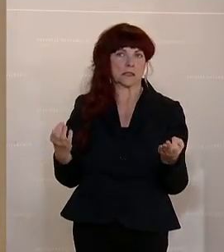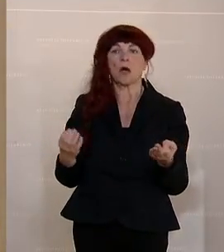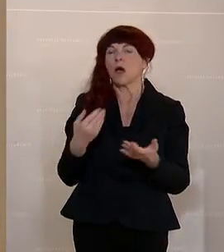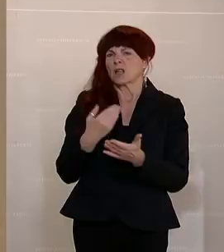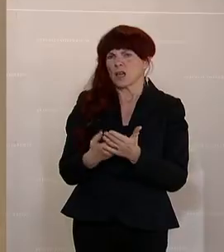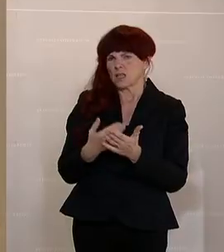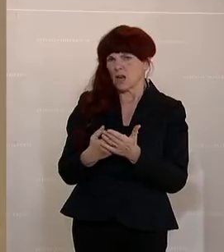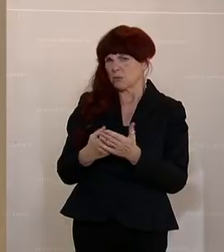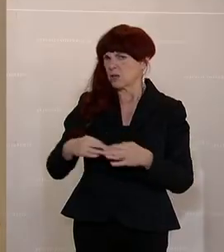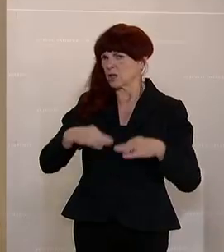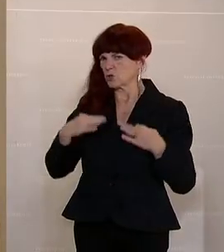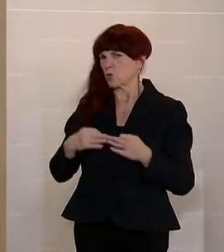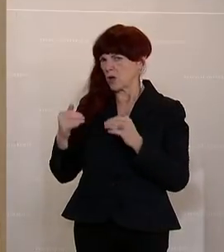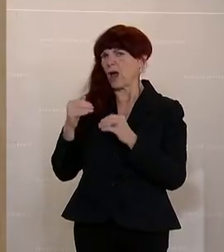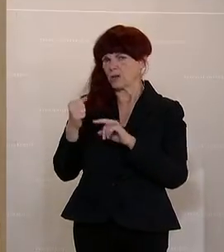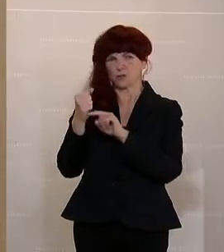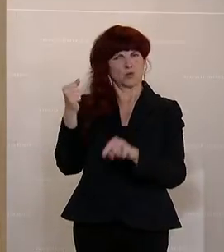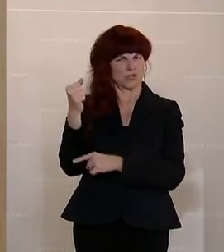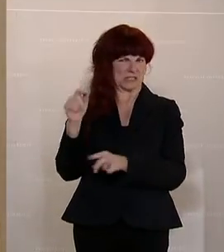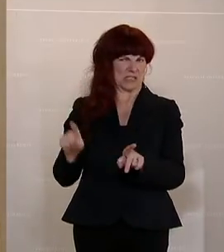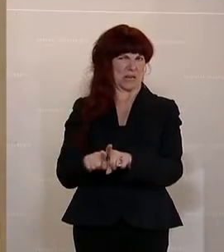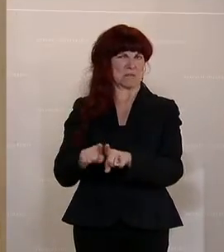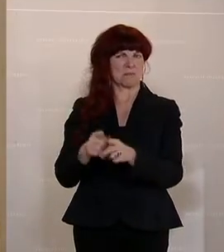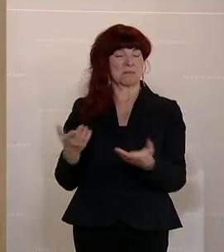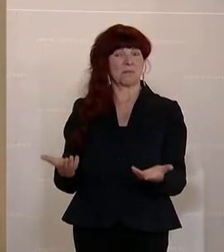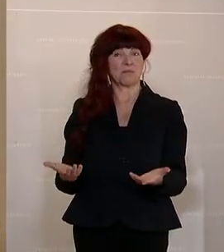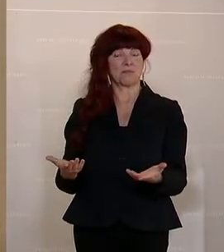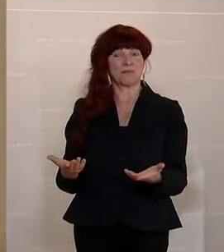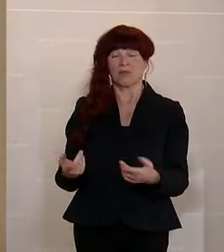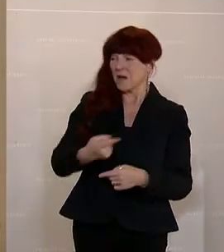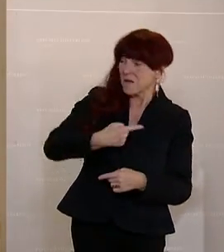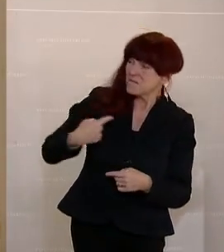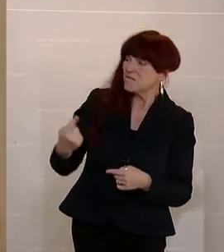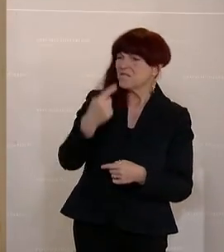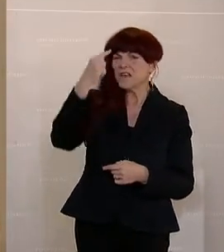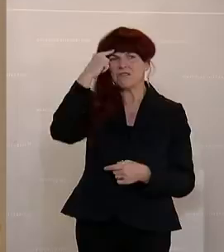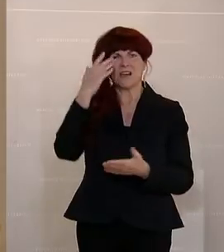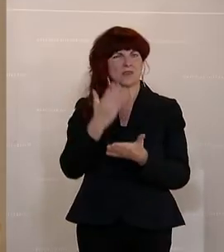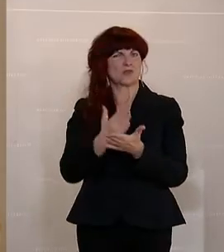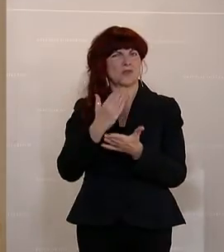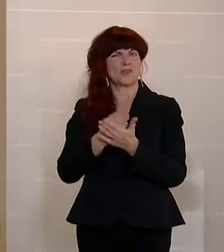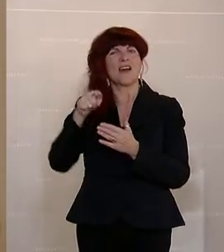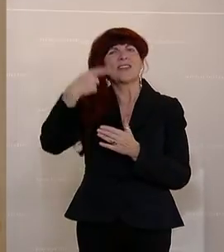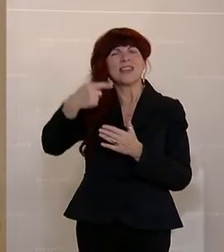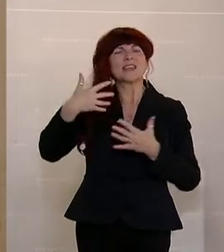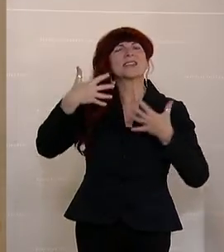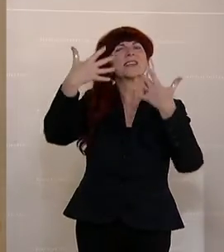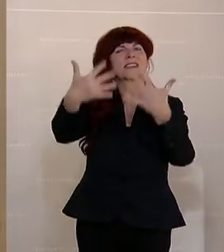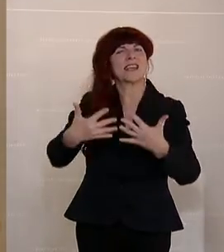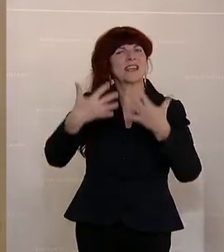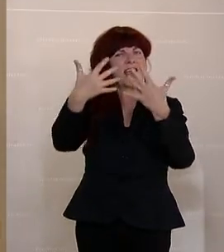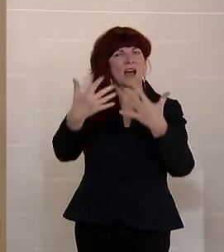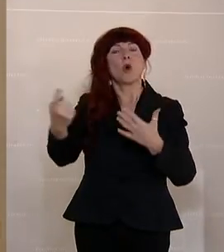Gesundheitsbudget vor. Wir wissen jetzt, dass in den nächsten zehn Jahren aufgrund von